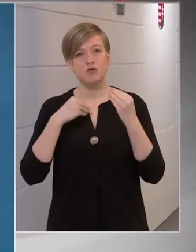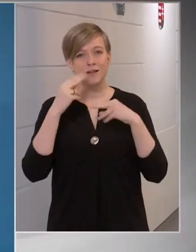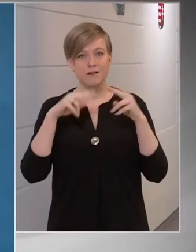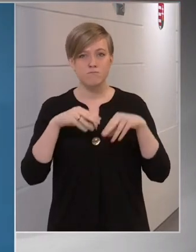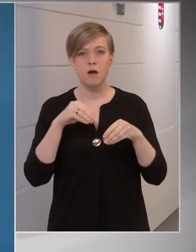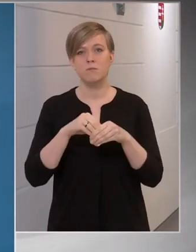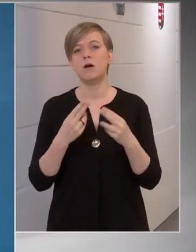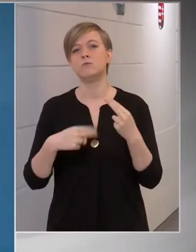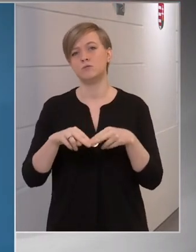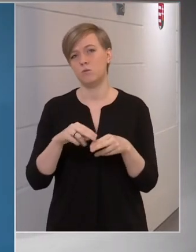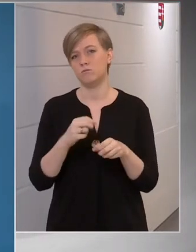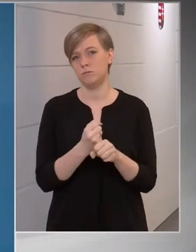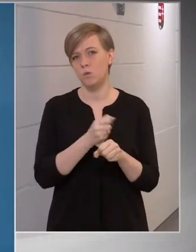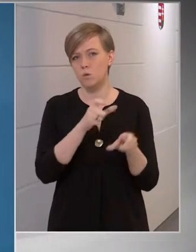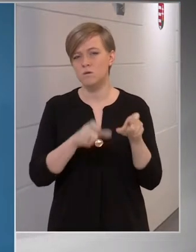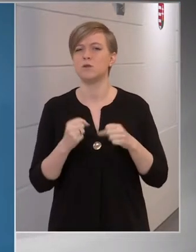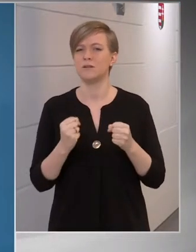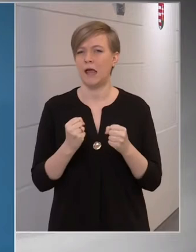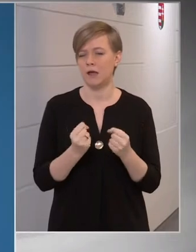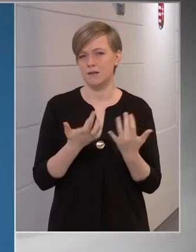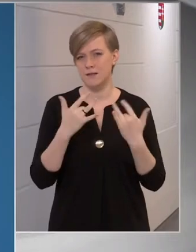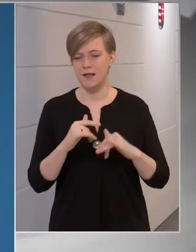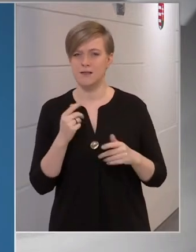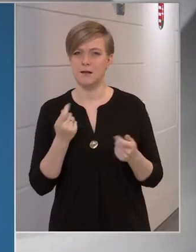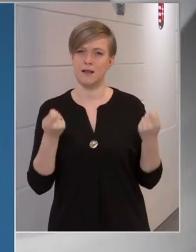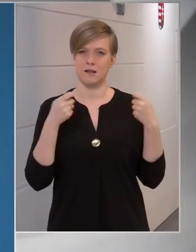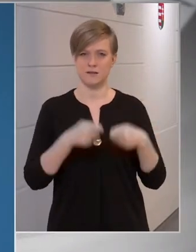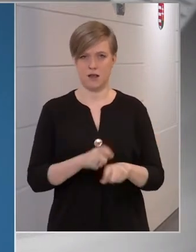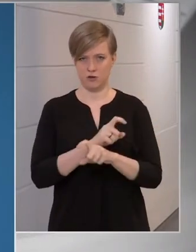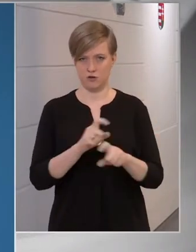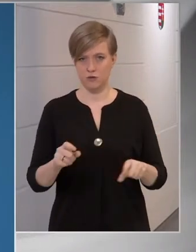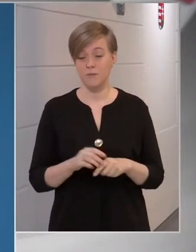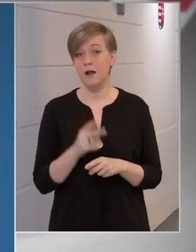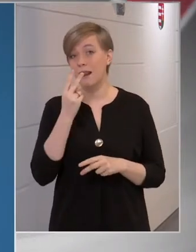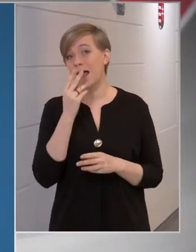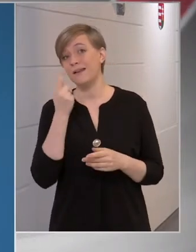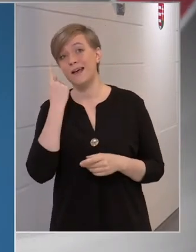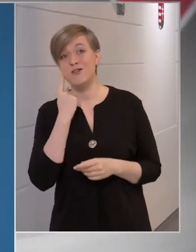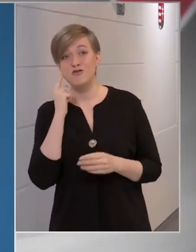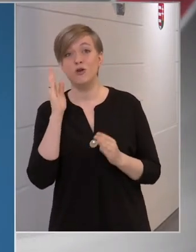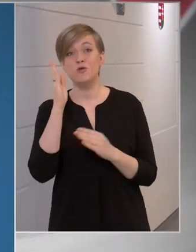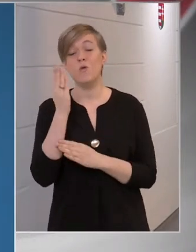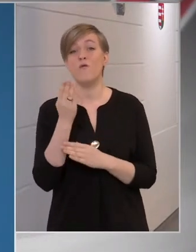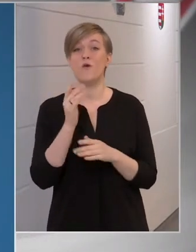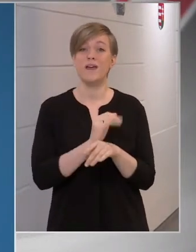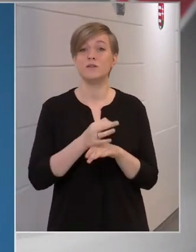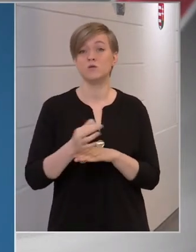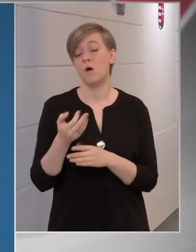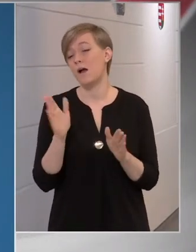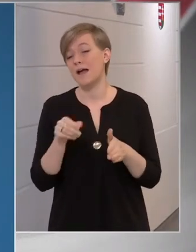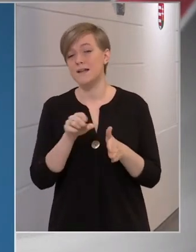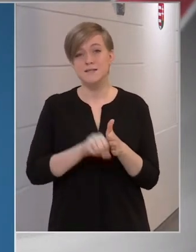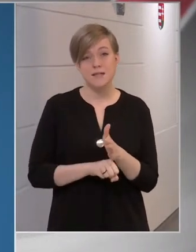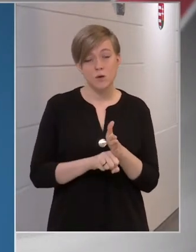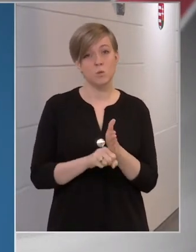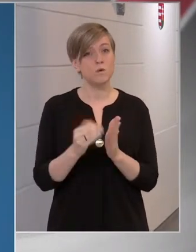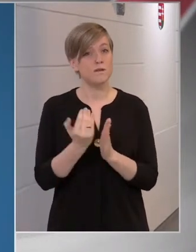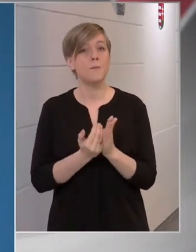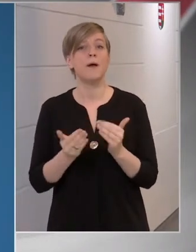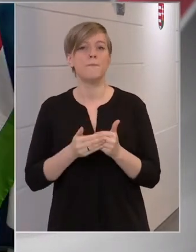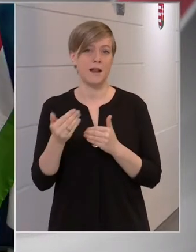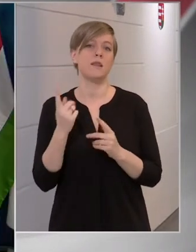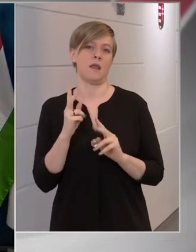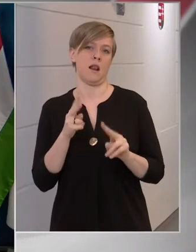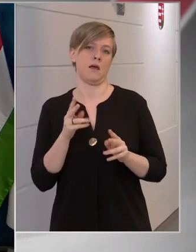közül sokakat hozott nehéz helyzetbe a lezárás. Látnak esélyt arra, hogy a jövő héttől akár szigorúbb szabályok szerint, munkába állhatnak.